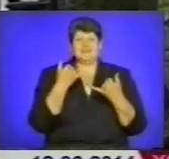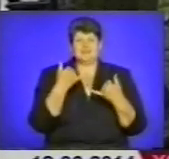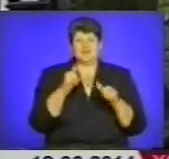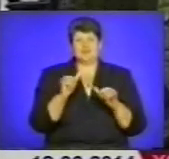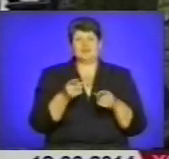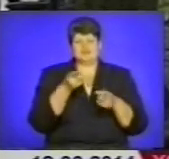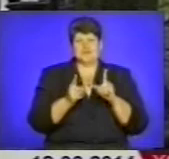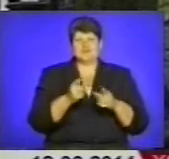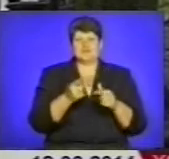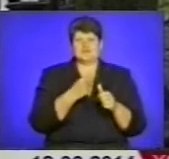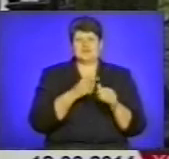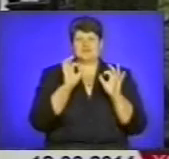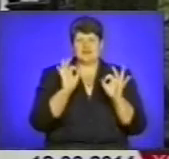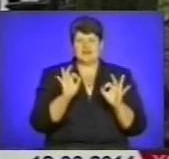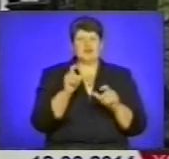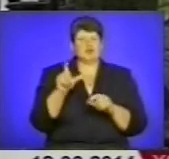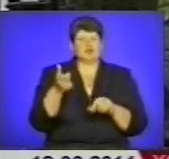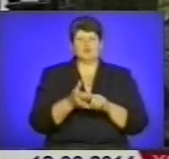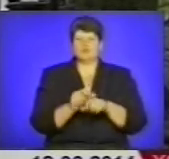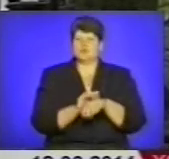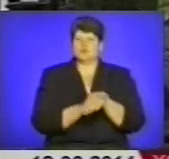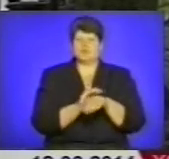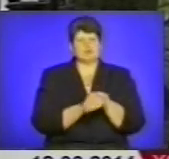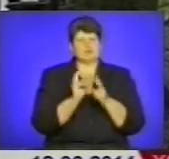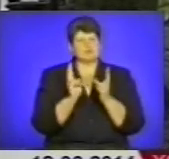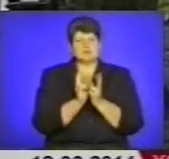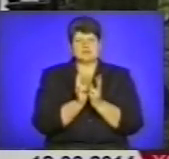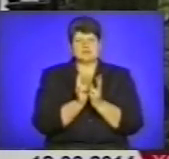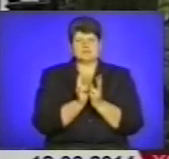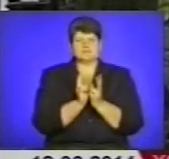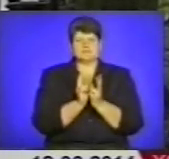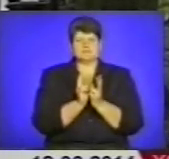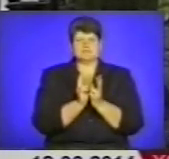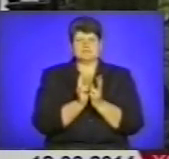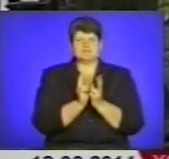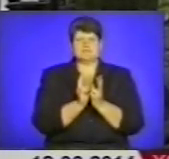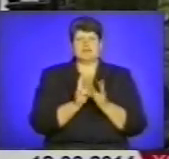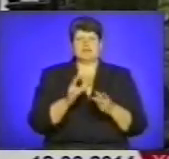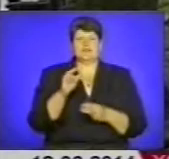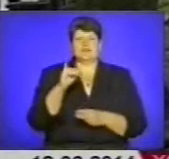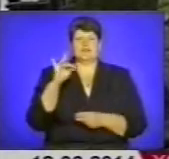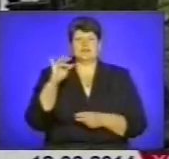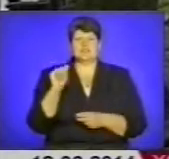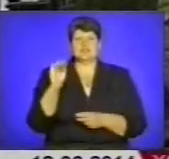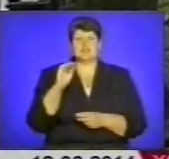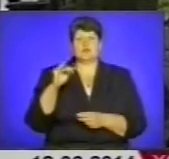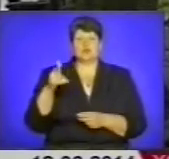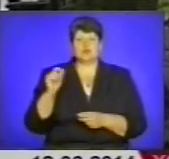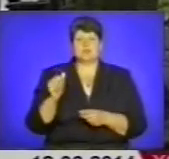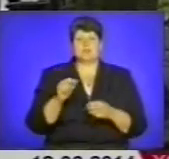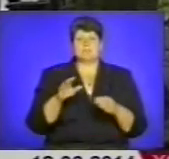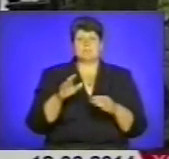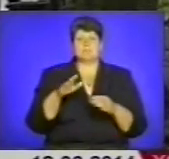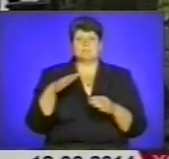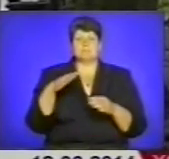Тернопіль». Люди тут дуже добре зустріли. Ось Ірина Жигунова, правий сектор